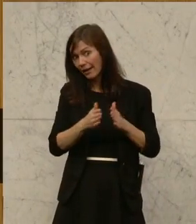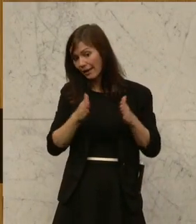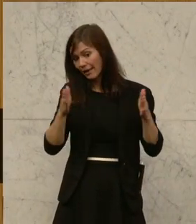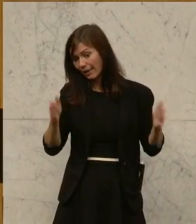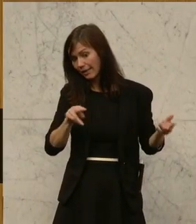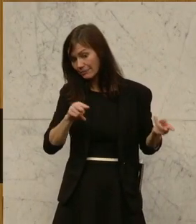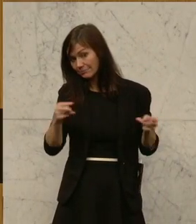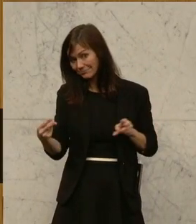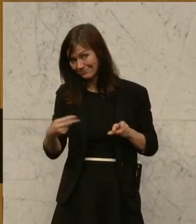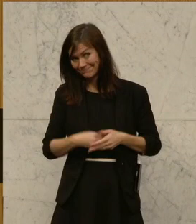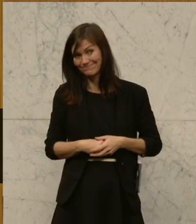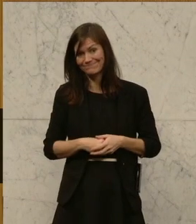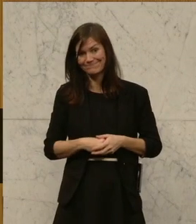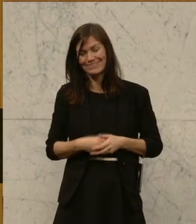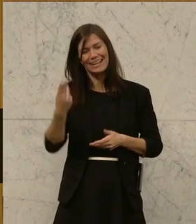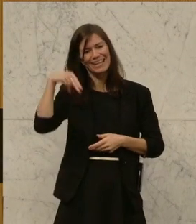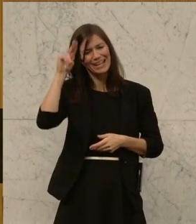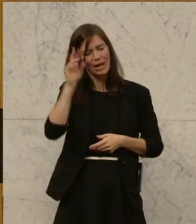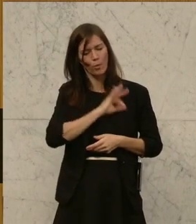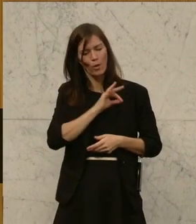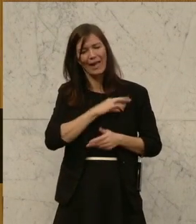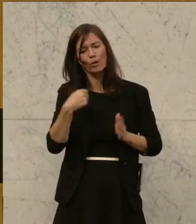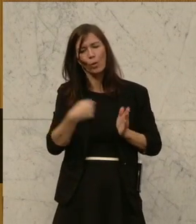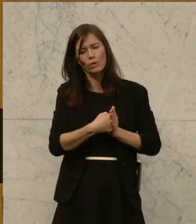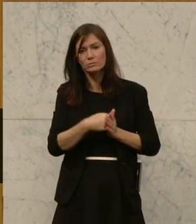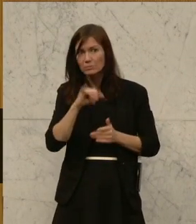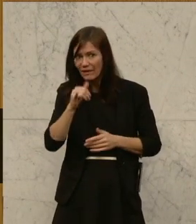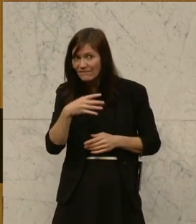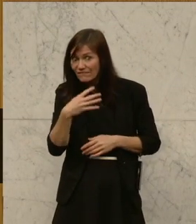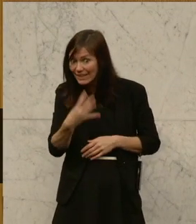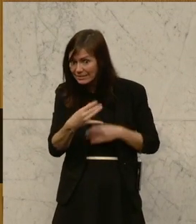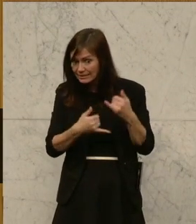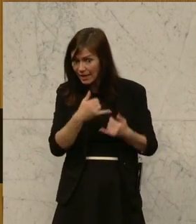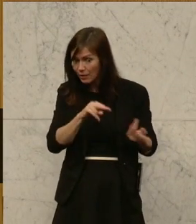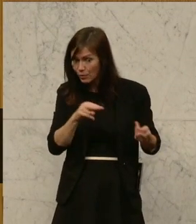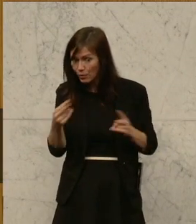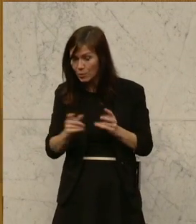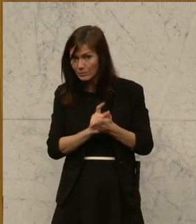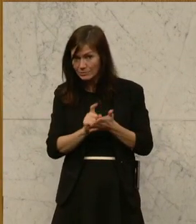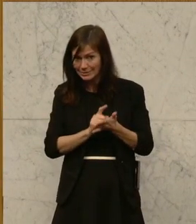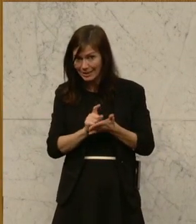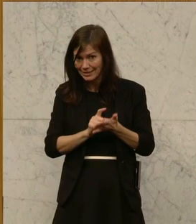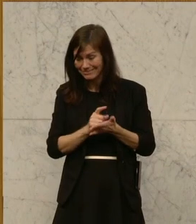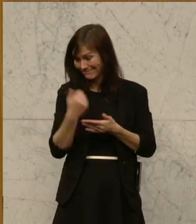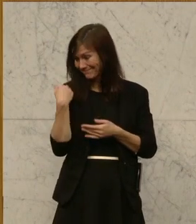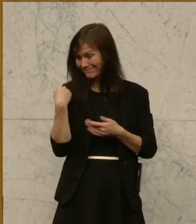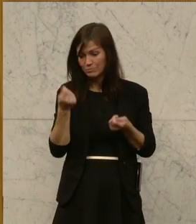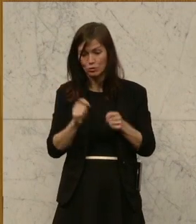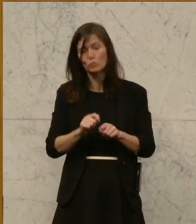Vertrauensschutz angezogen, 40-jähriger Übergangszeitraum. Und seit diesem Beschluss 1992